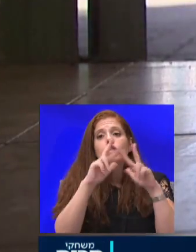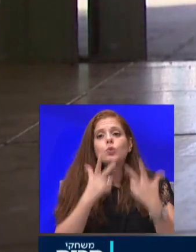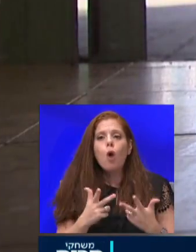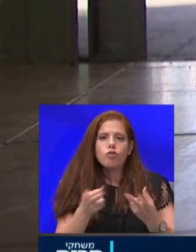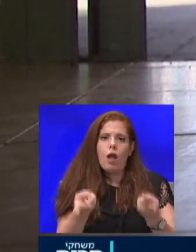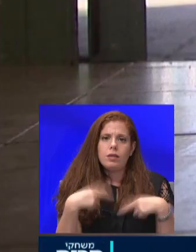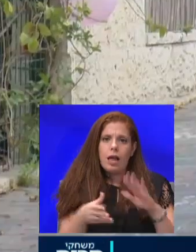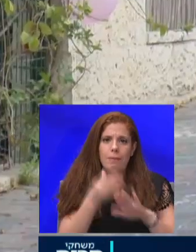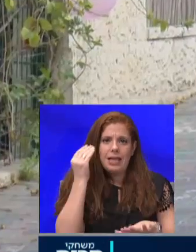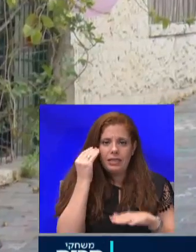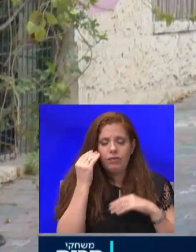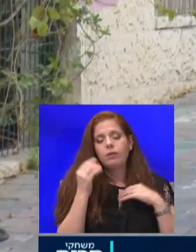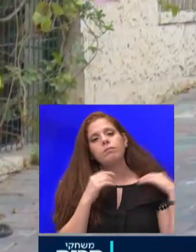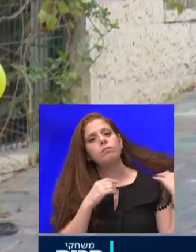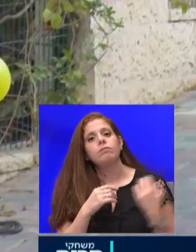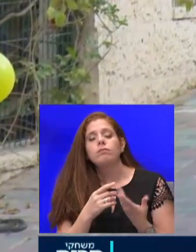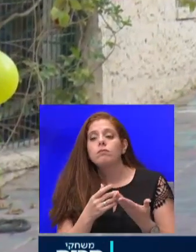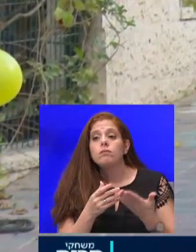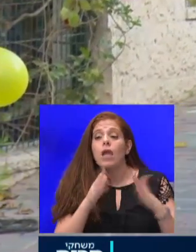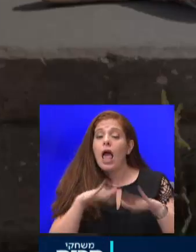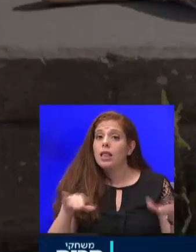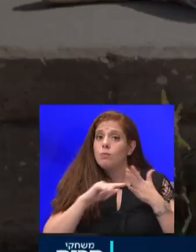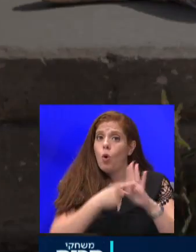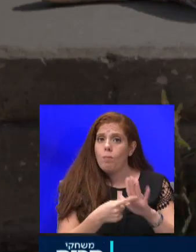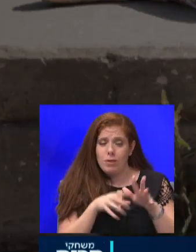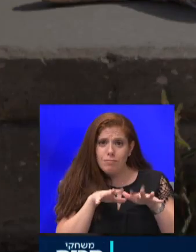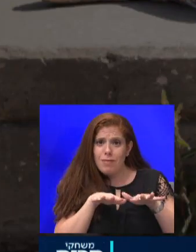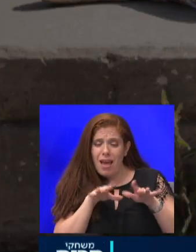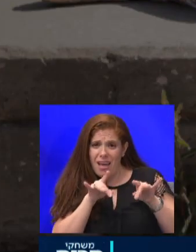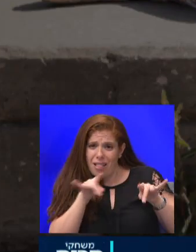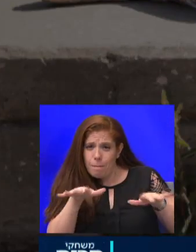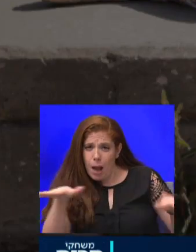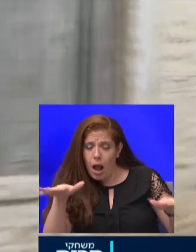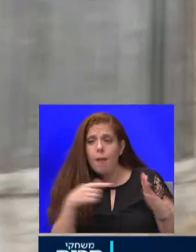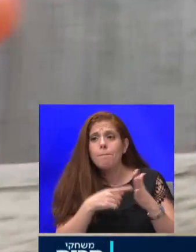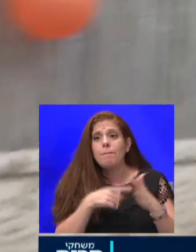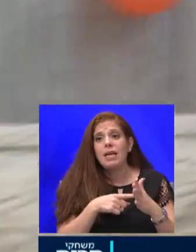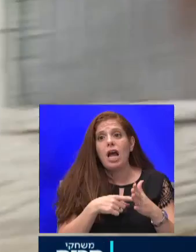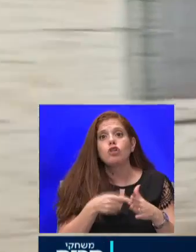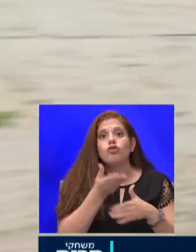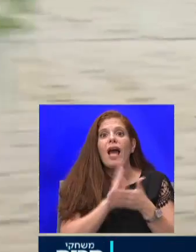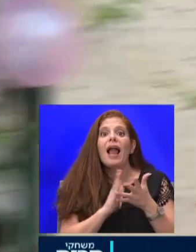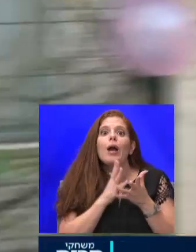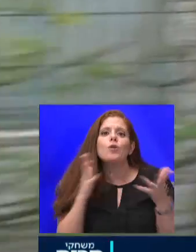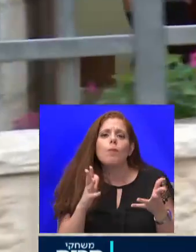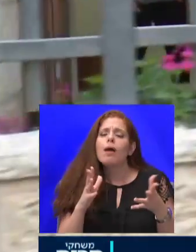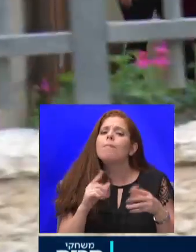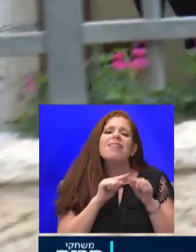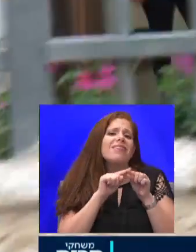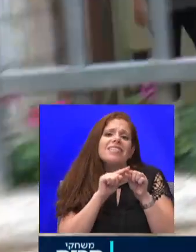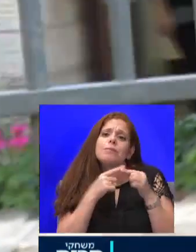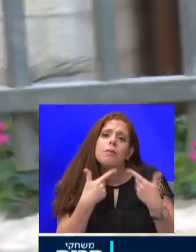גם גורמים להדבקה רחבה משום שכחצי עד שני שלישים מהם לא מציגים תסמינים של המחלה וממשיכים להסתובב באוכלוסייה הכללית